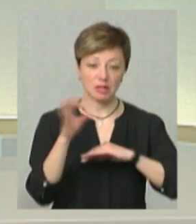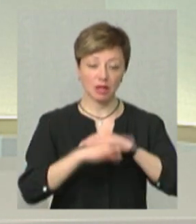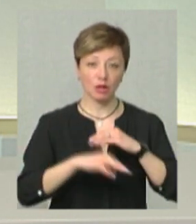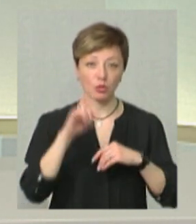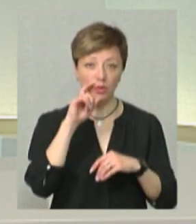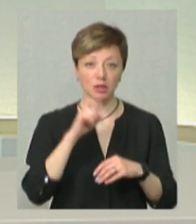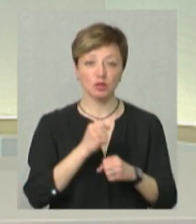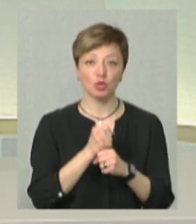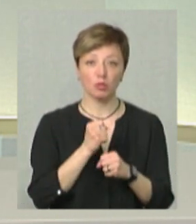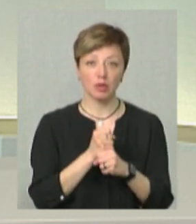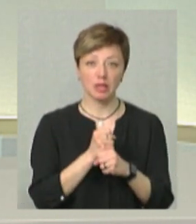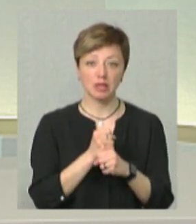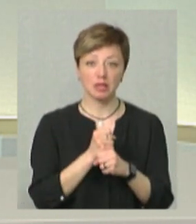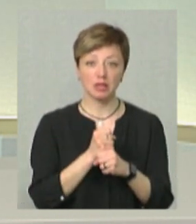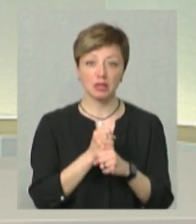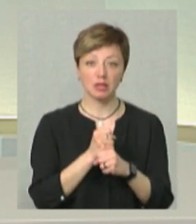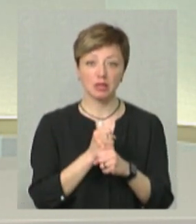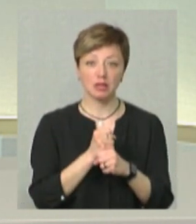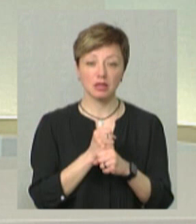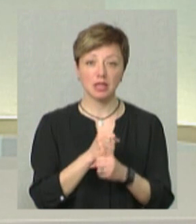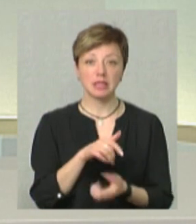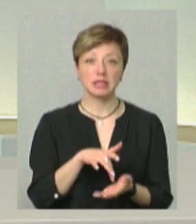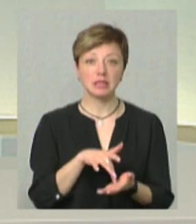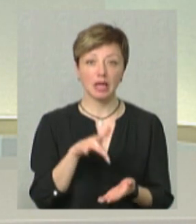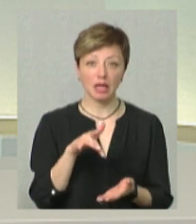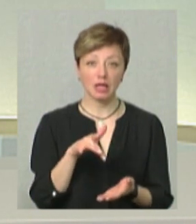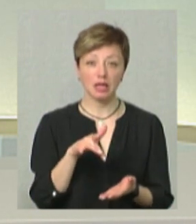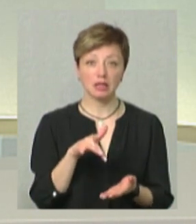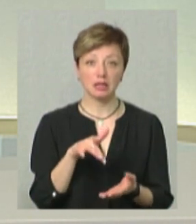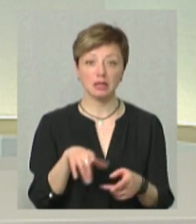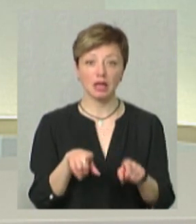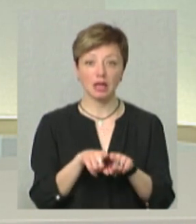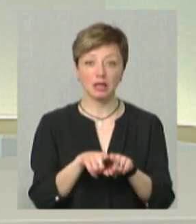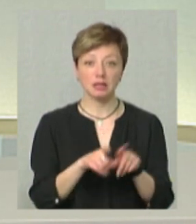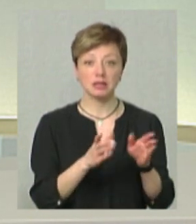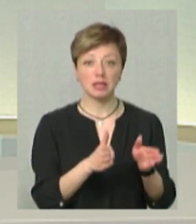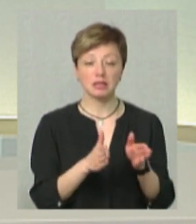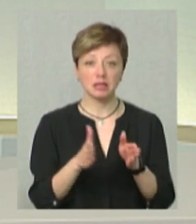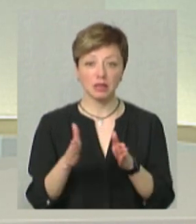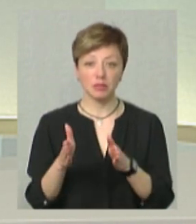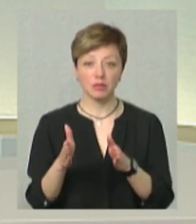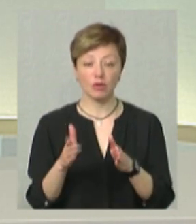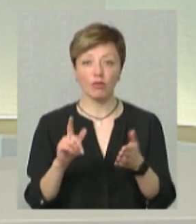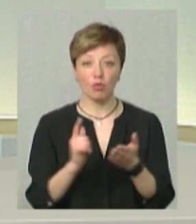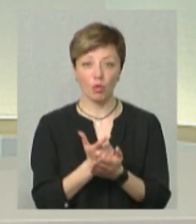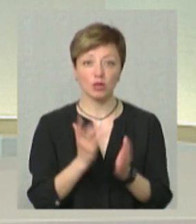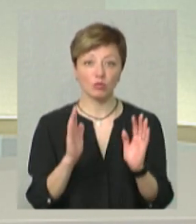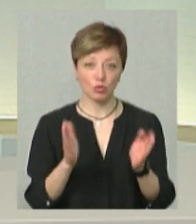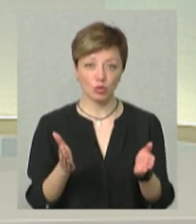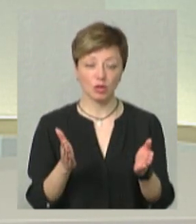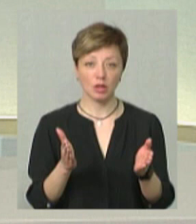Україні зробити ось такі центри, екосистеми, в котрих буде